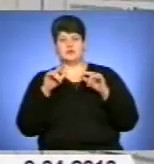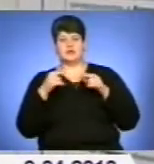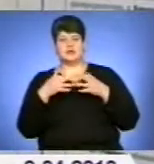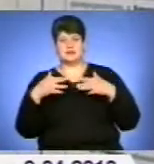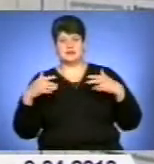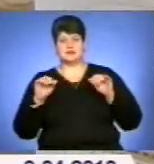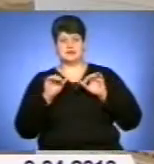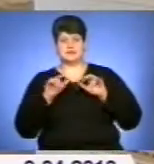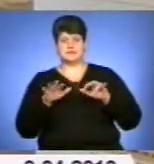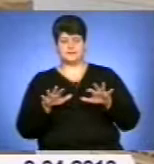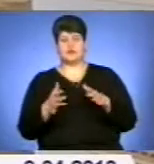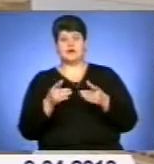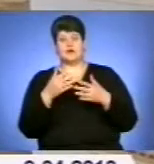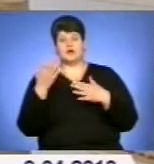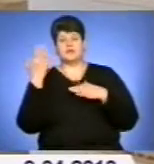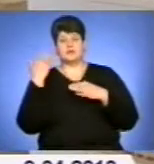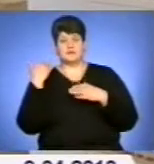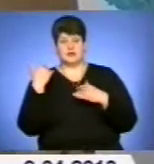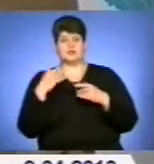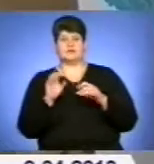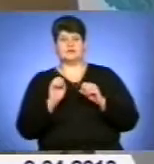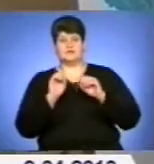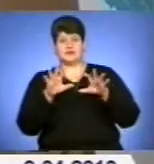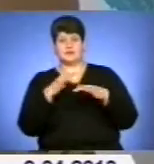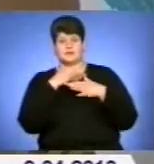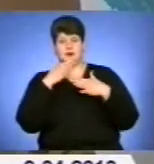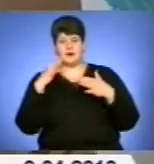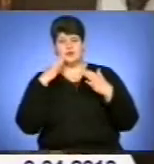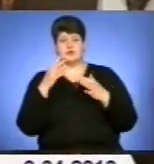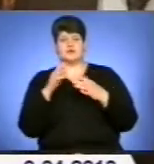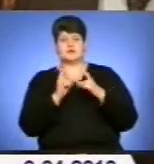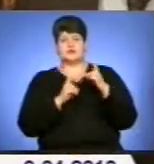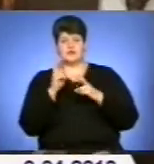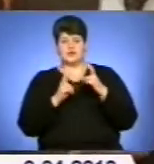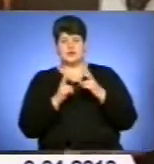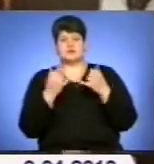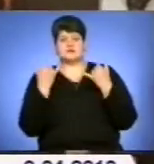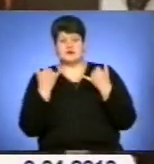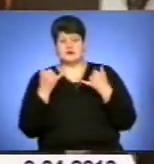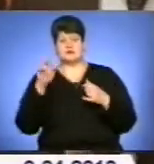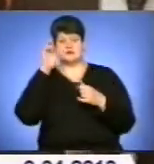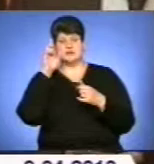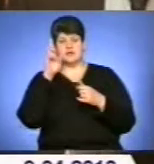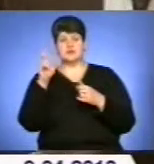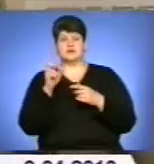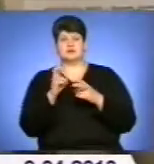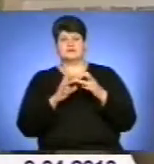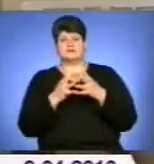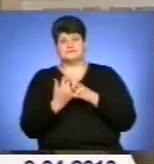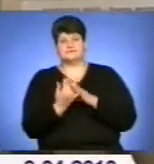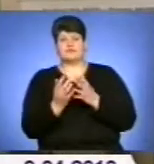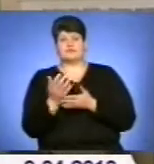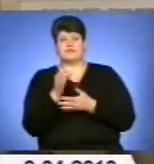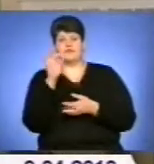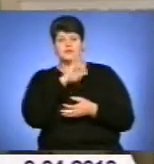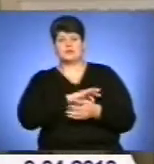продукцію цих заводів експортували на майже 2 мільярди гривень до 74 країн. Водночас вітчизняні аграрники використовують застарілу техніку.